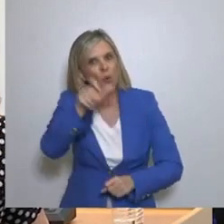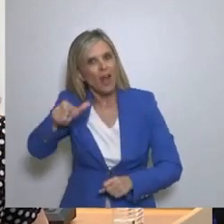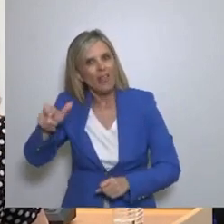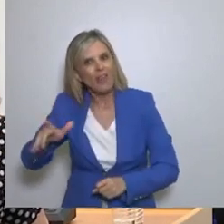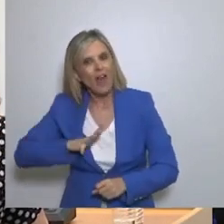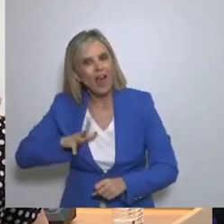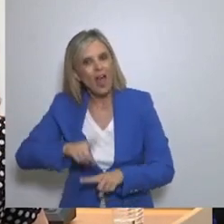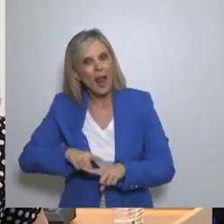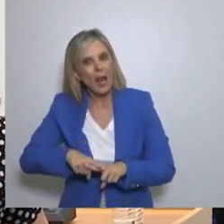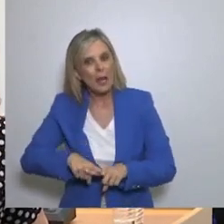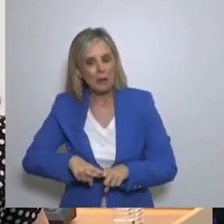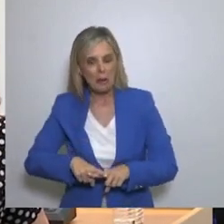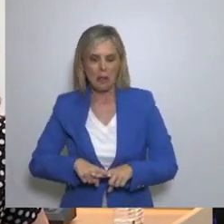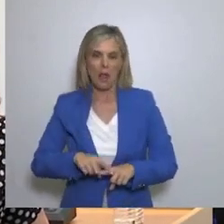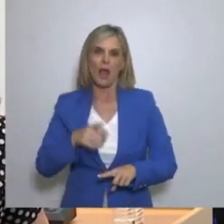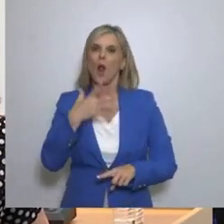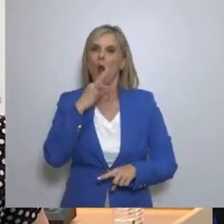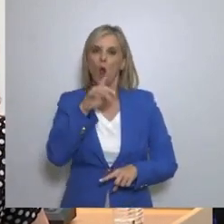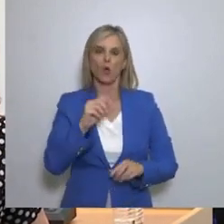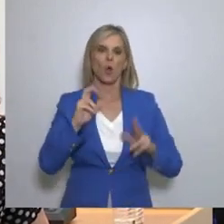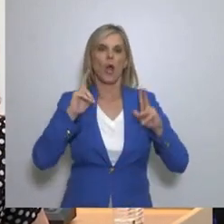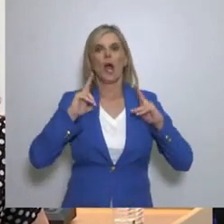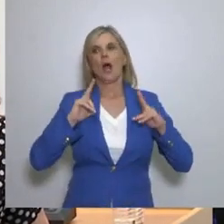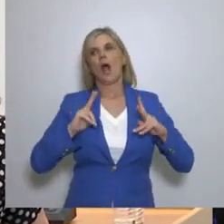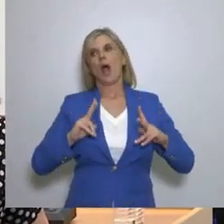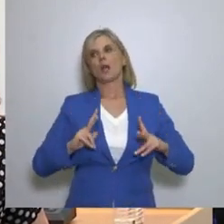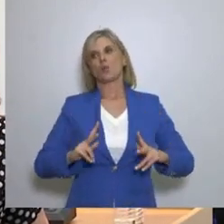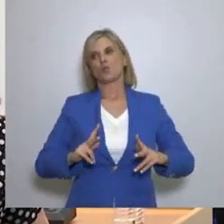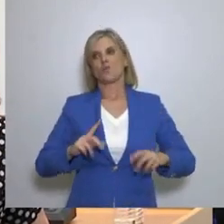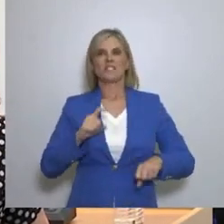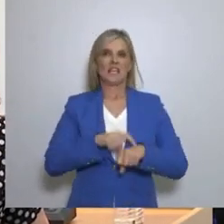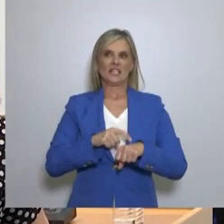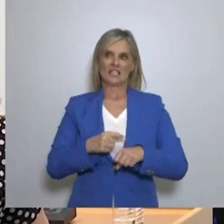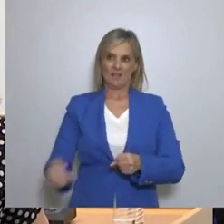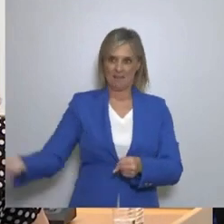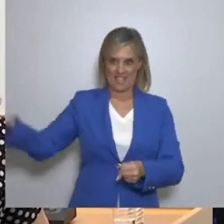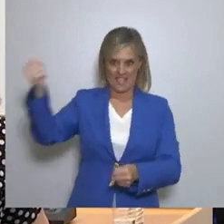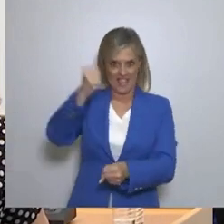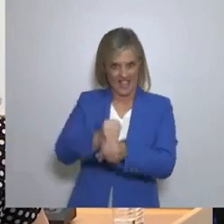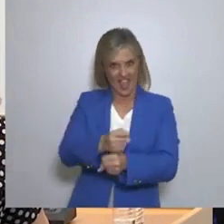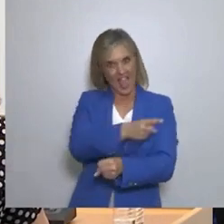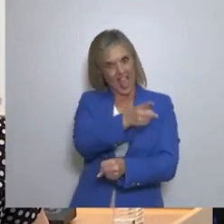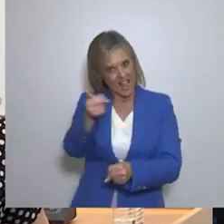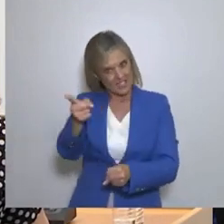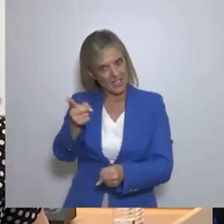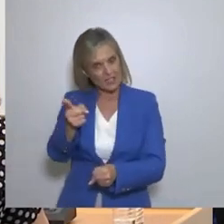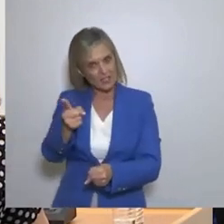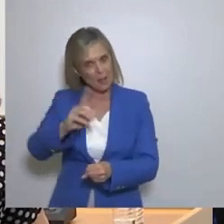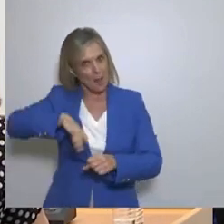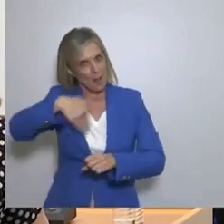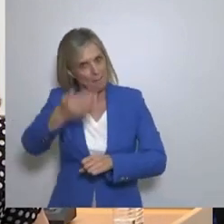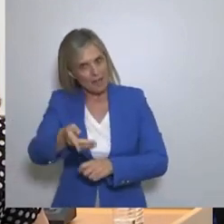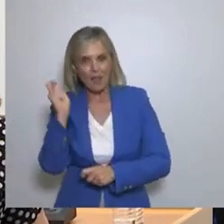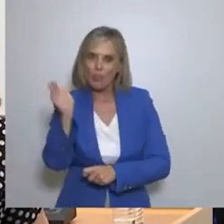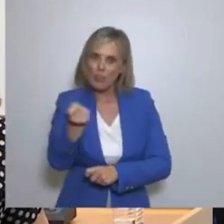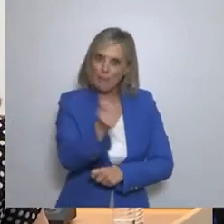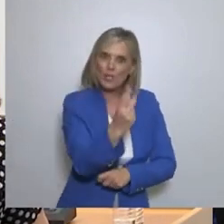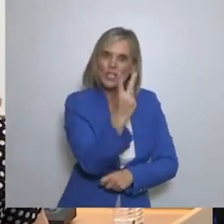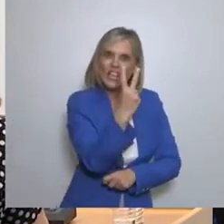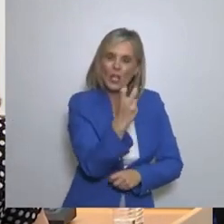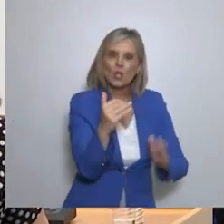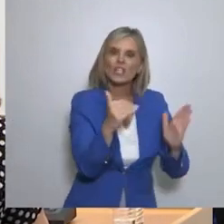Για μια πρώτη ανακούφιση Στις πρώτες μέρες της διακυβέρνησής σας Τι ακριβώς εννοείτε Με τον όρο εγκής